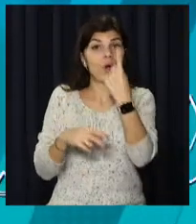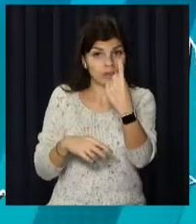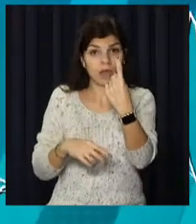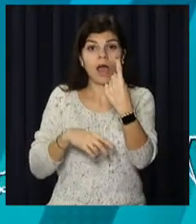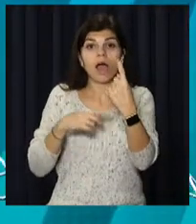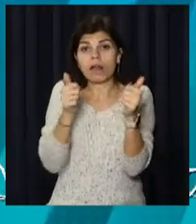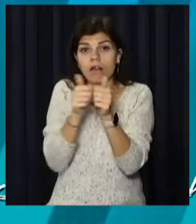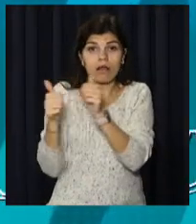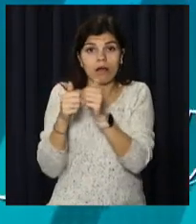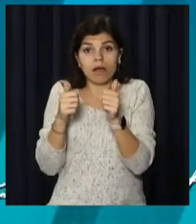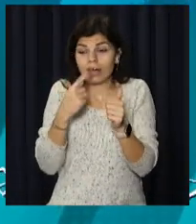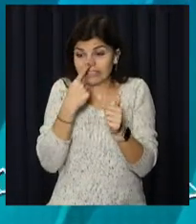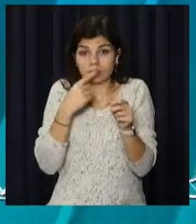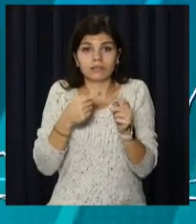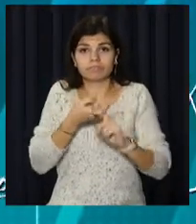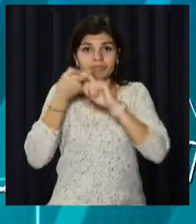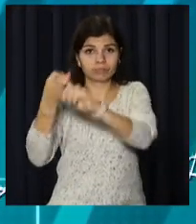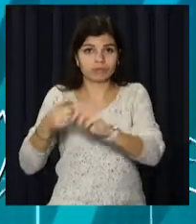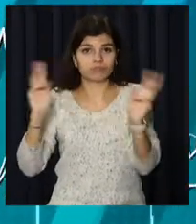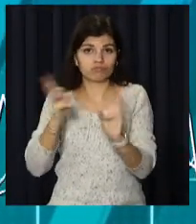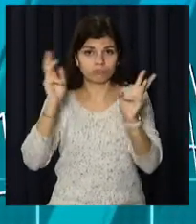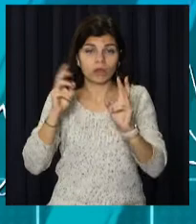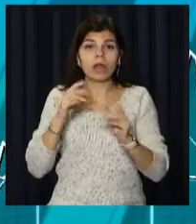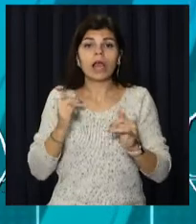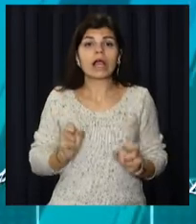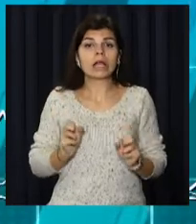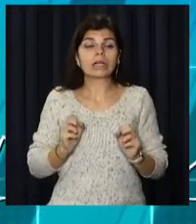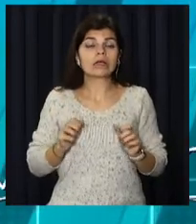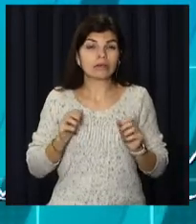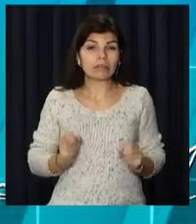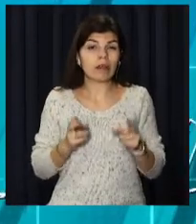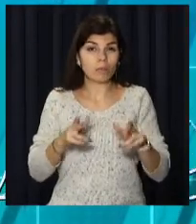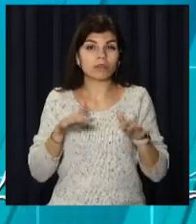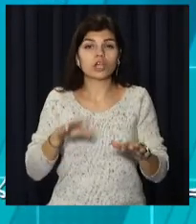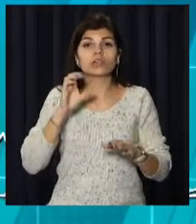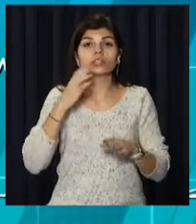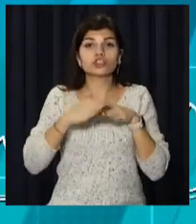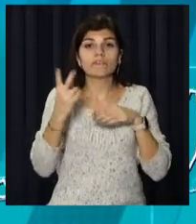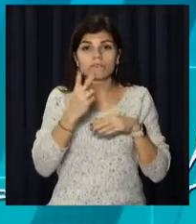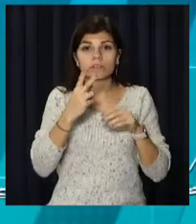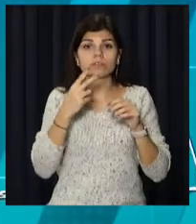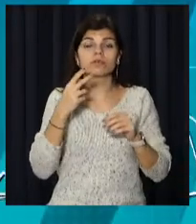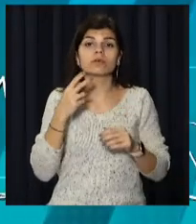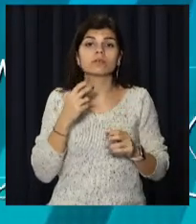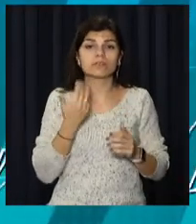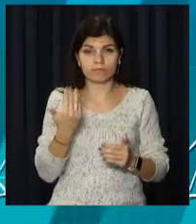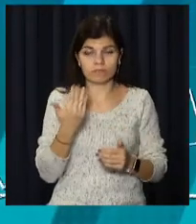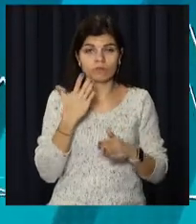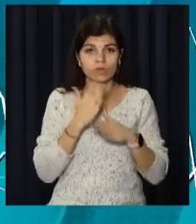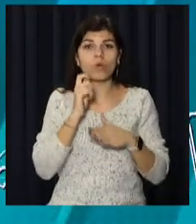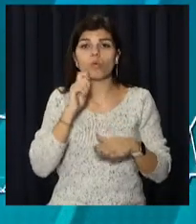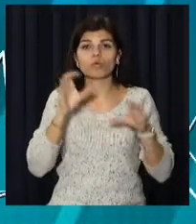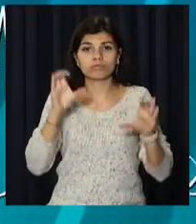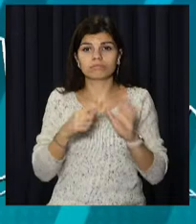засоби, які були припарковані поруч. Наразі відкрито кримінальне провадження за частиною другої статті 94 Кримінального кодексу